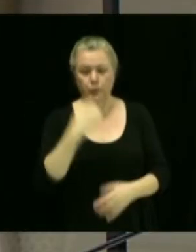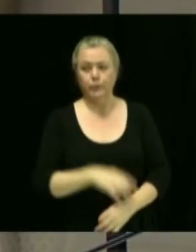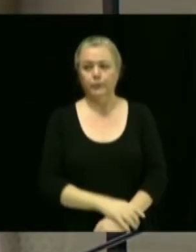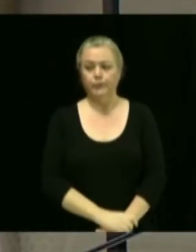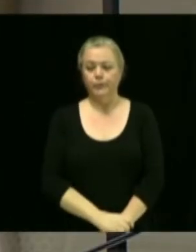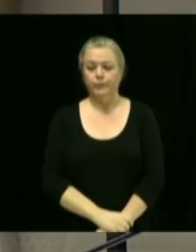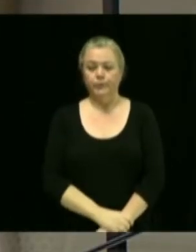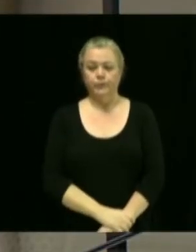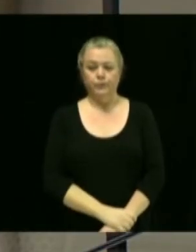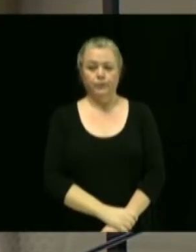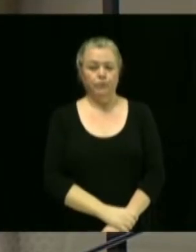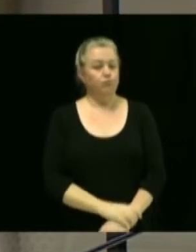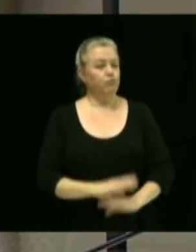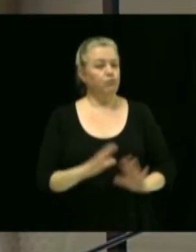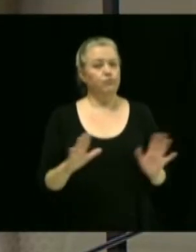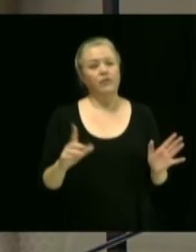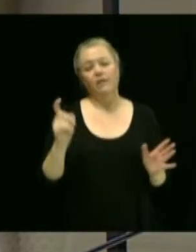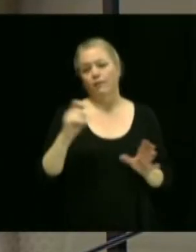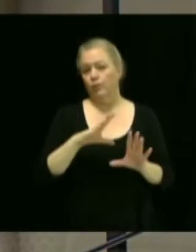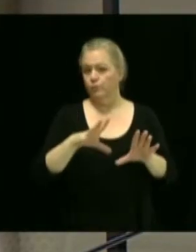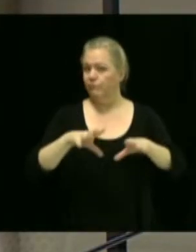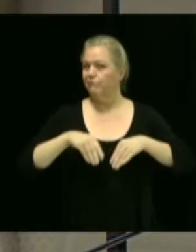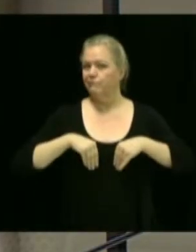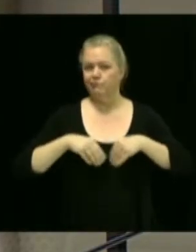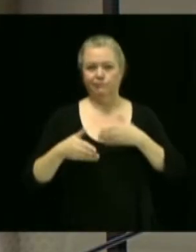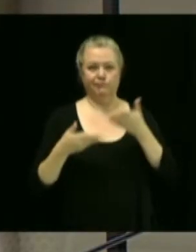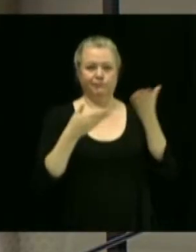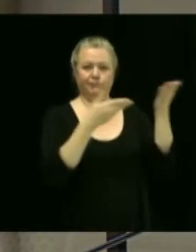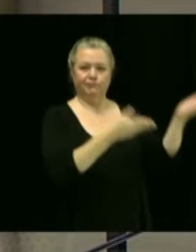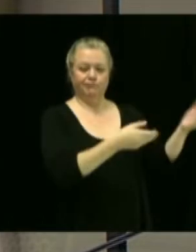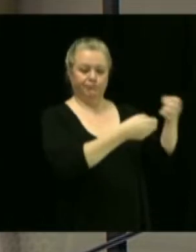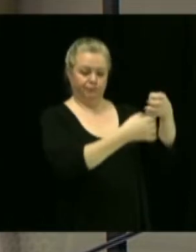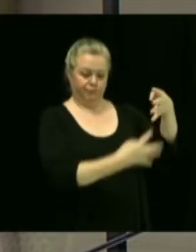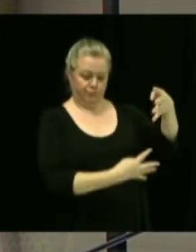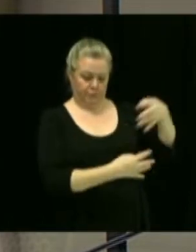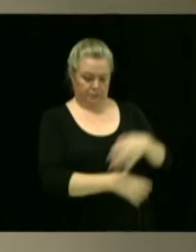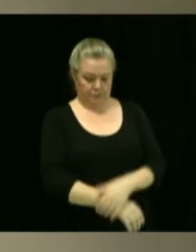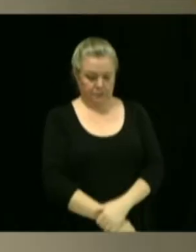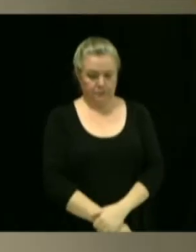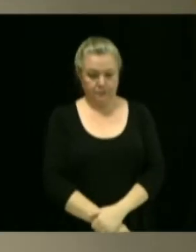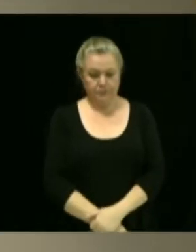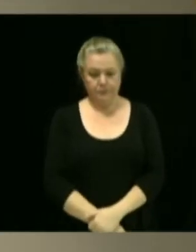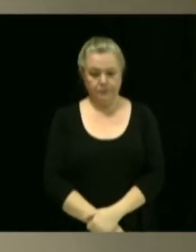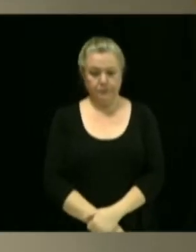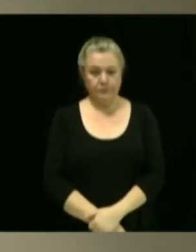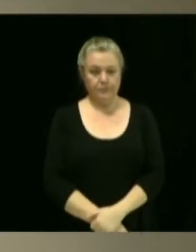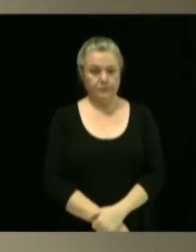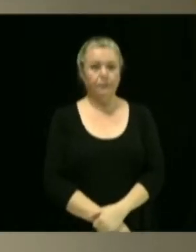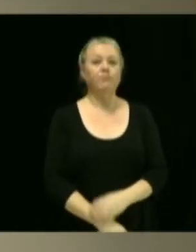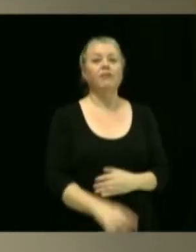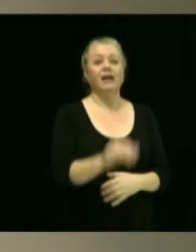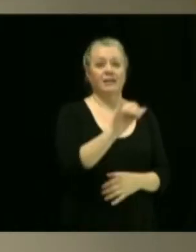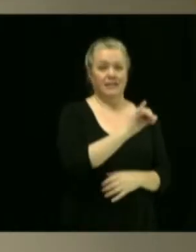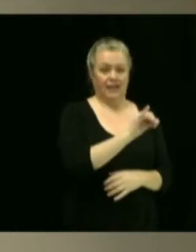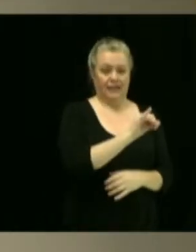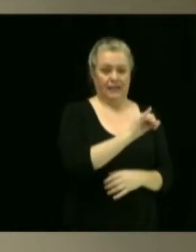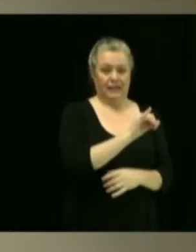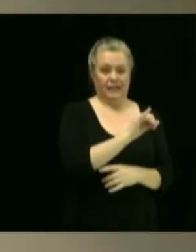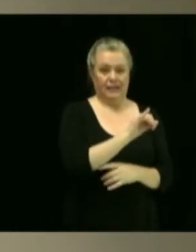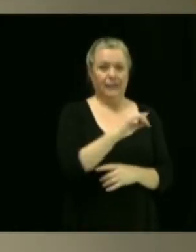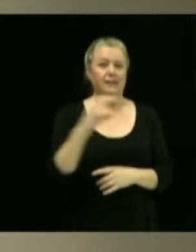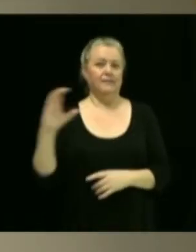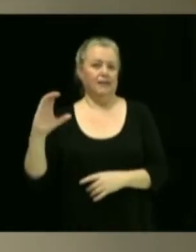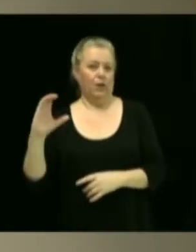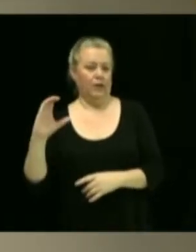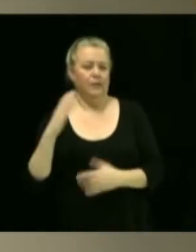Il s'agit d'approuver la liste des comptes soumise à l'appui de la résolution. Ça convient. Yannick, Caroline,